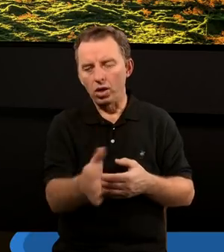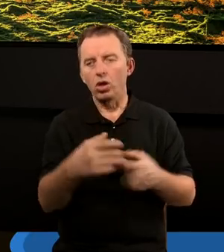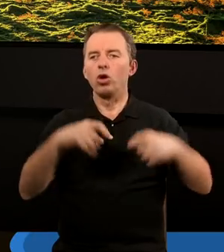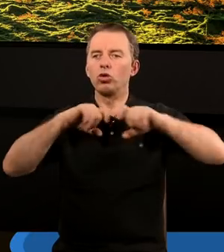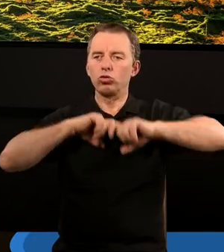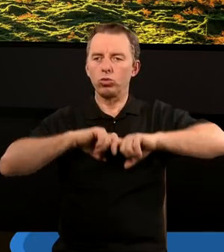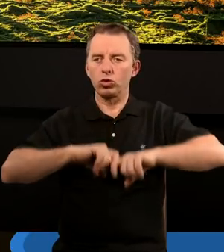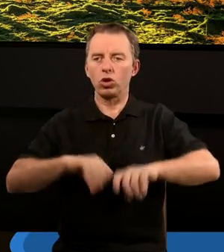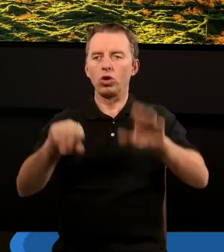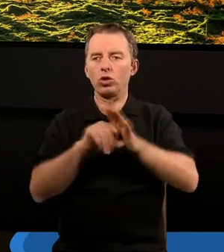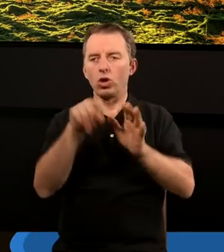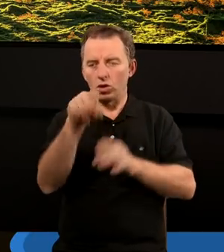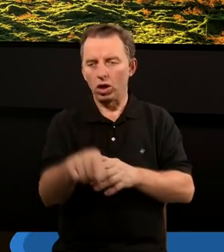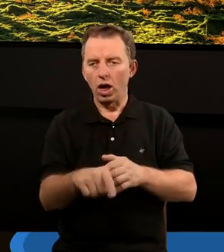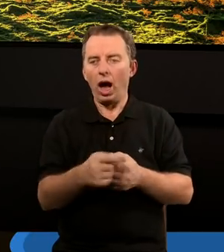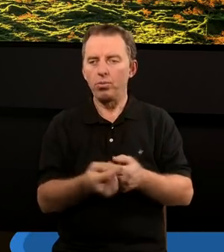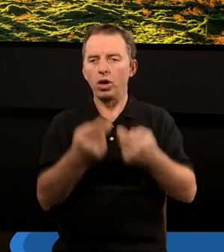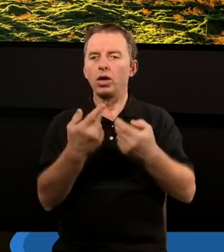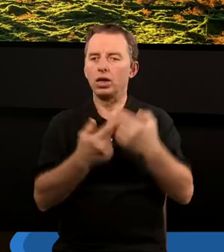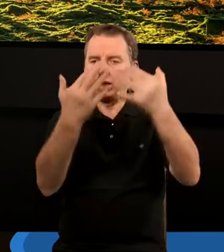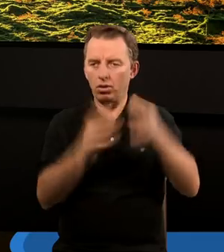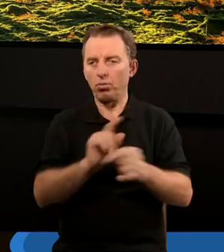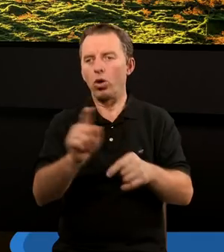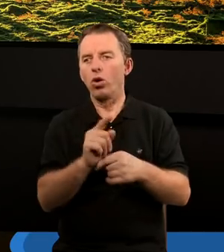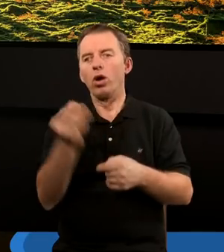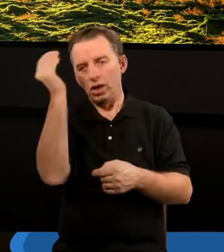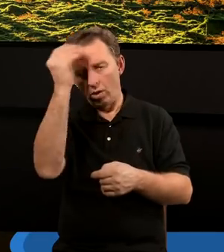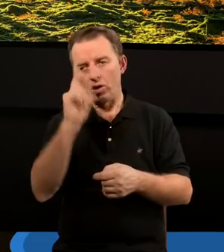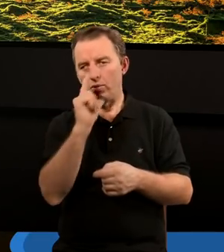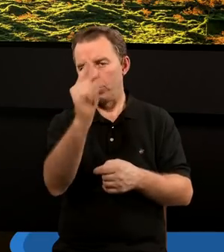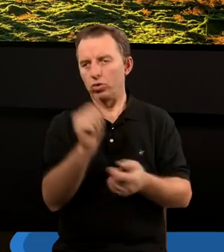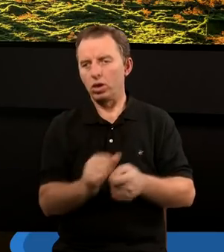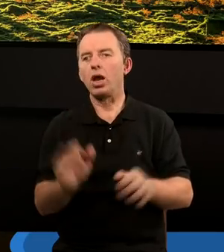nieco zmuszonym do tego, żeby je zaliczyć, żeby po naukach pójść na mszę.